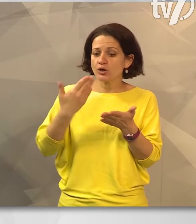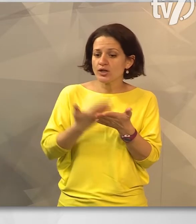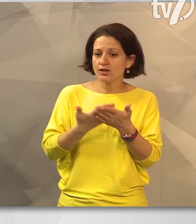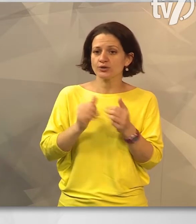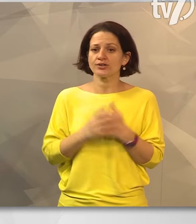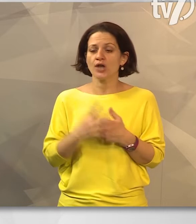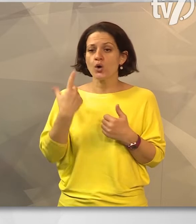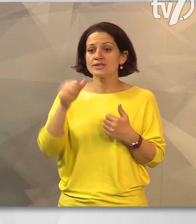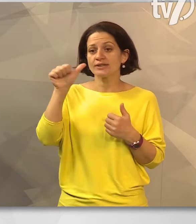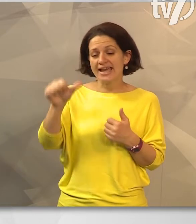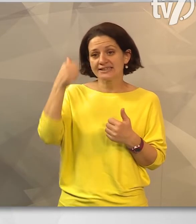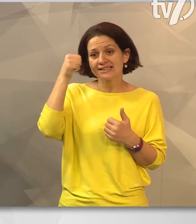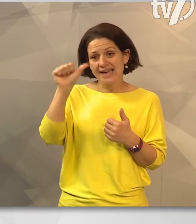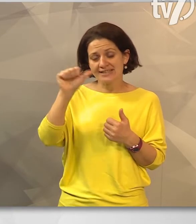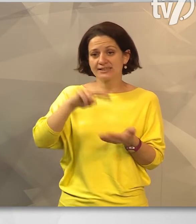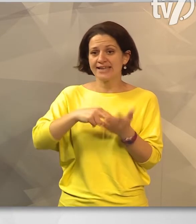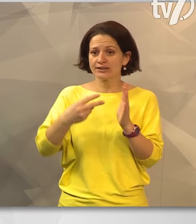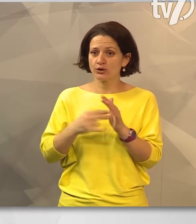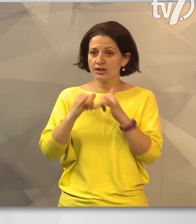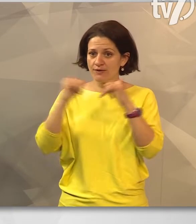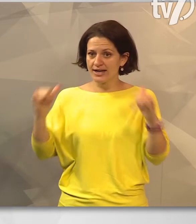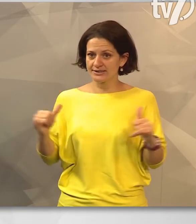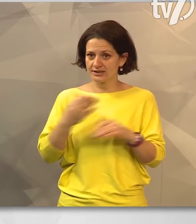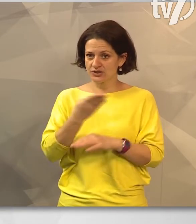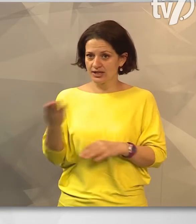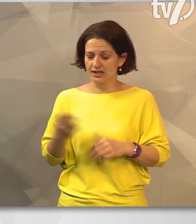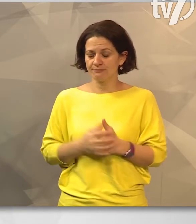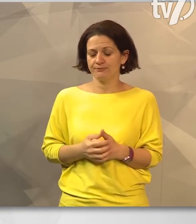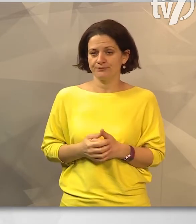majd 21. századi technológiai fejlesztésekkel.